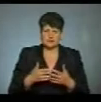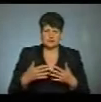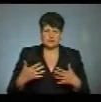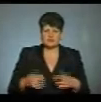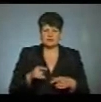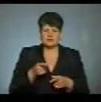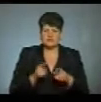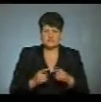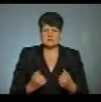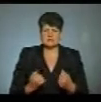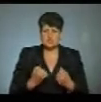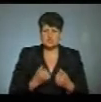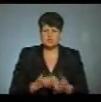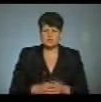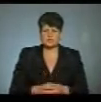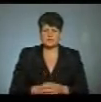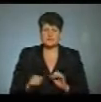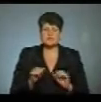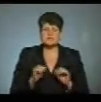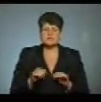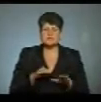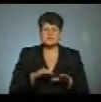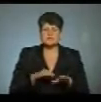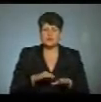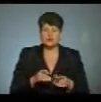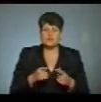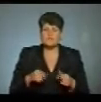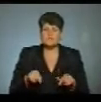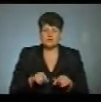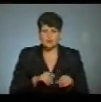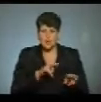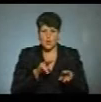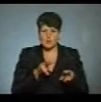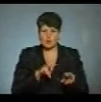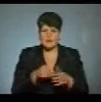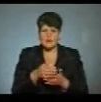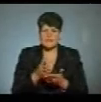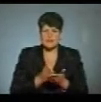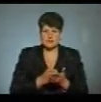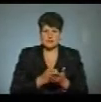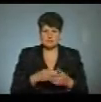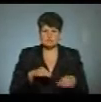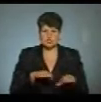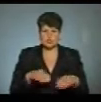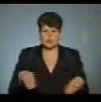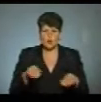далі, щоб вони дійсно захищали. Керівниця швейного відділення Світлана Дроп контролює якість шитих костюмів.